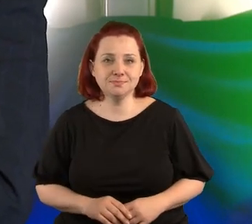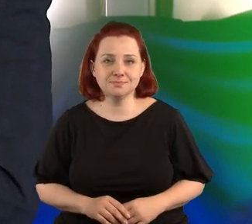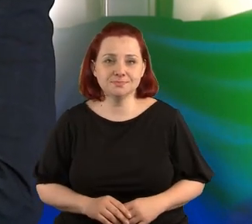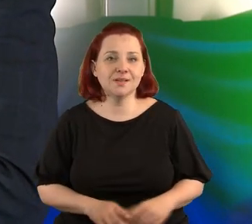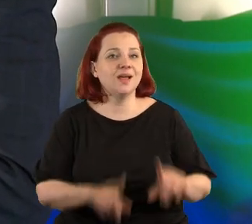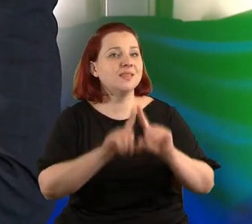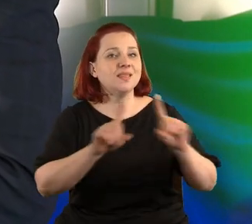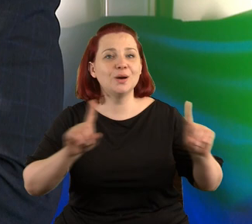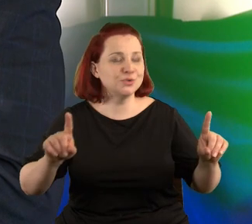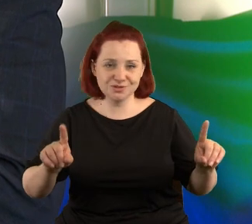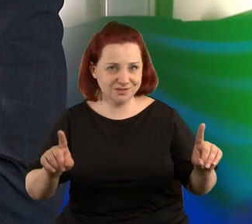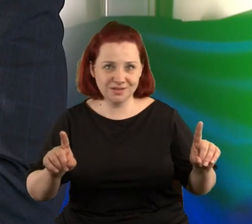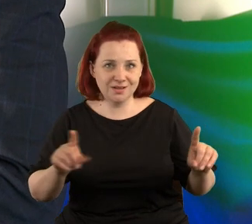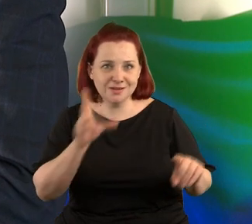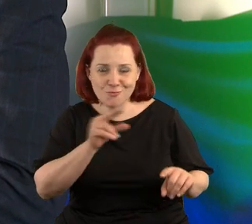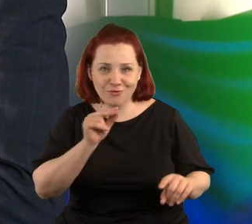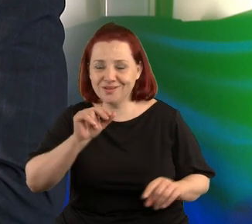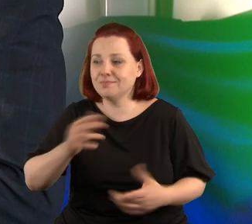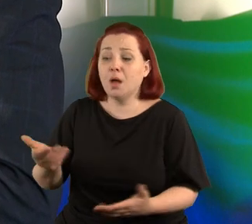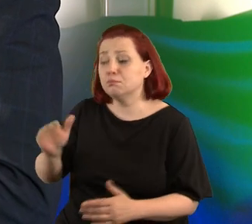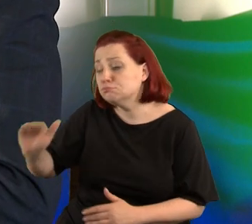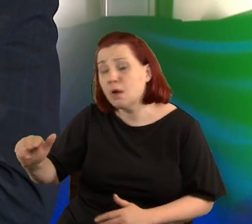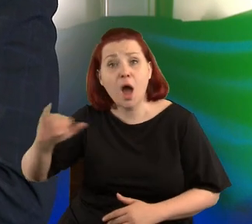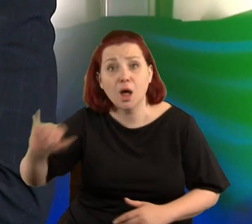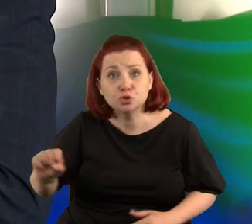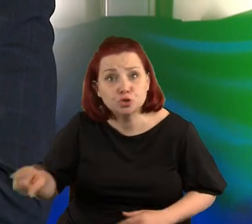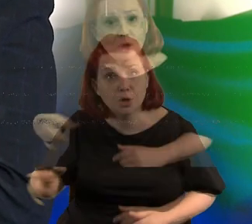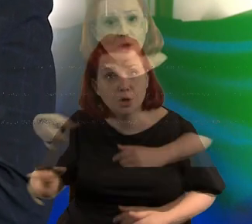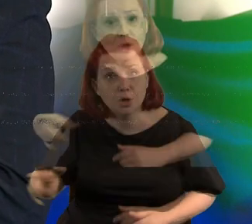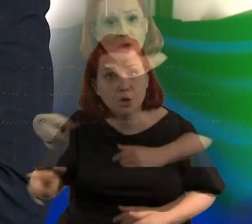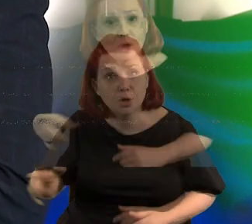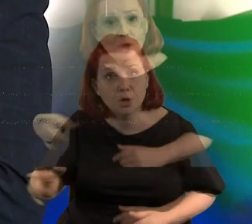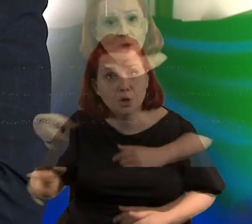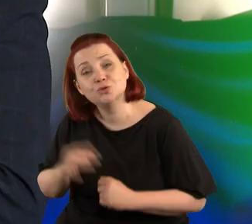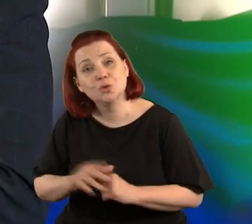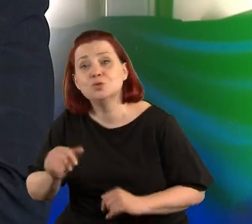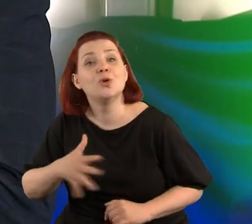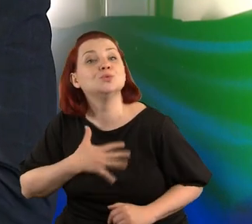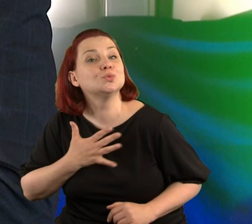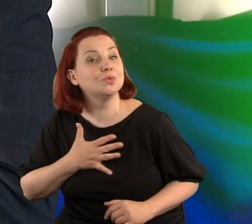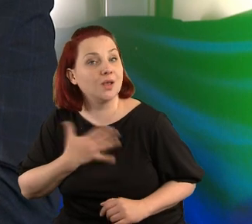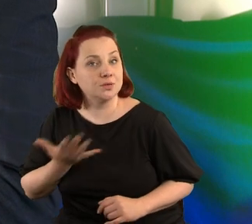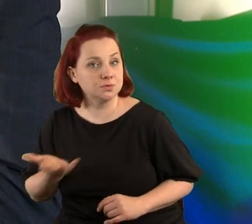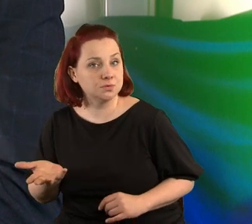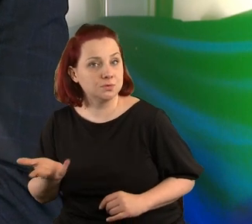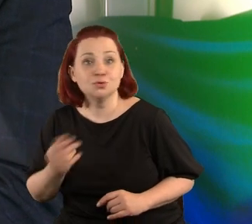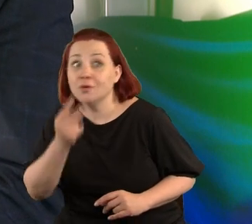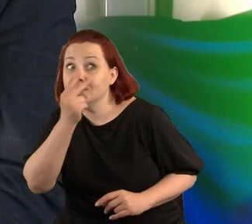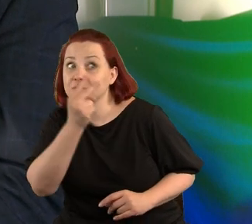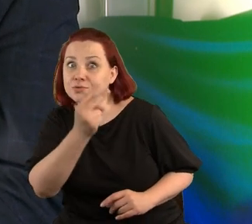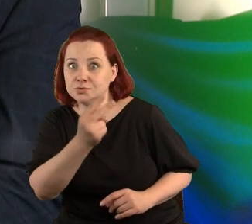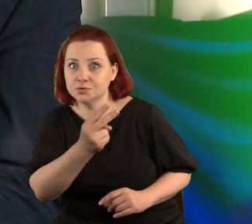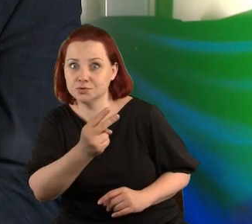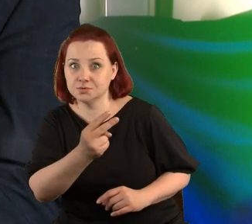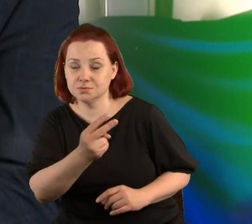Nauczyciele nie mówią Andrzejku, jak myślisz? Co czujesz? Co widzisz?